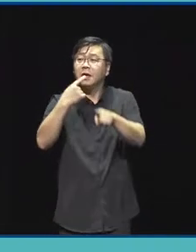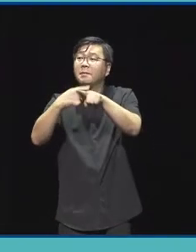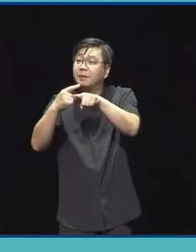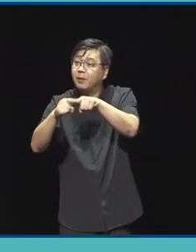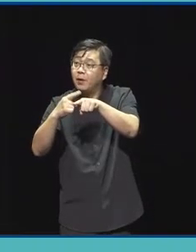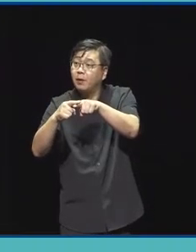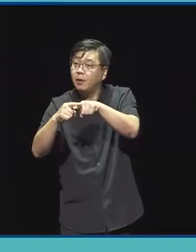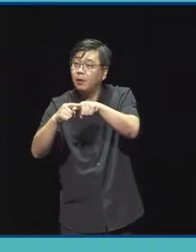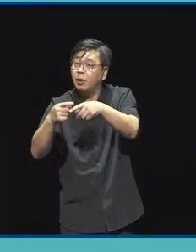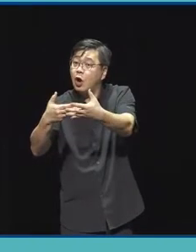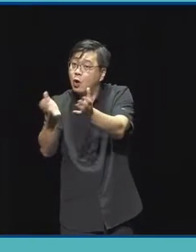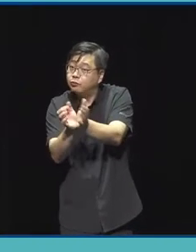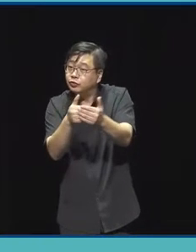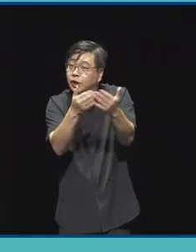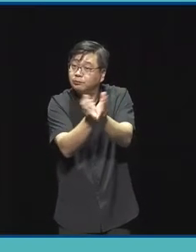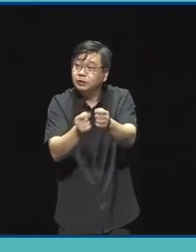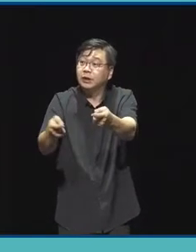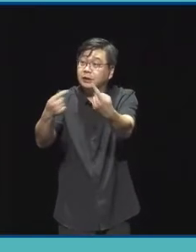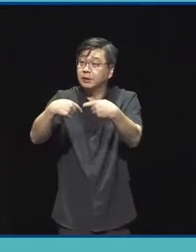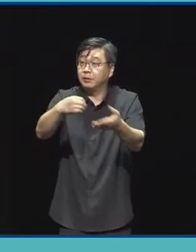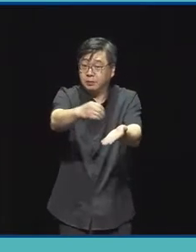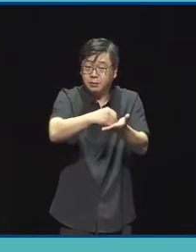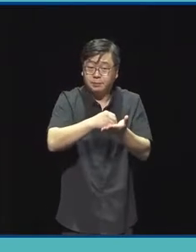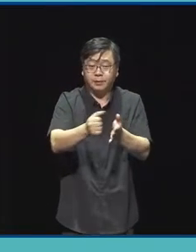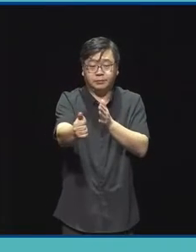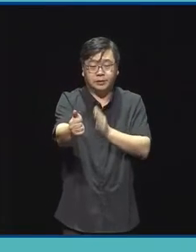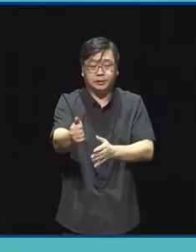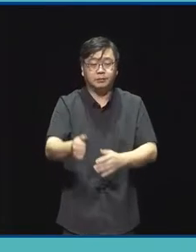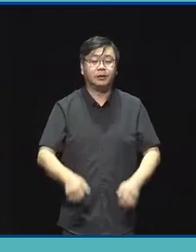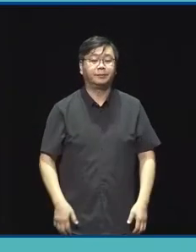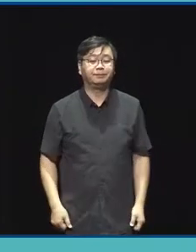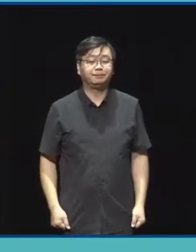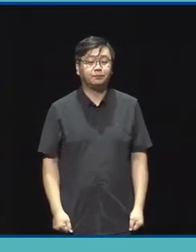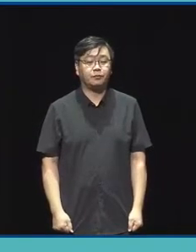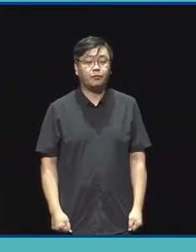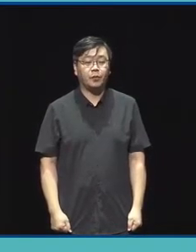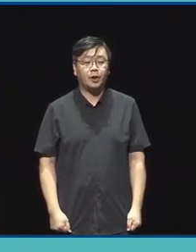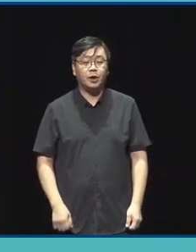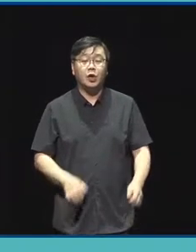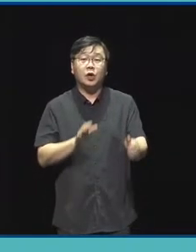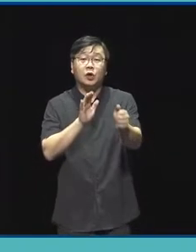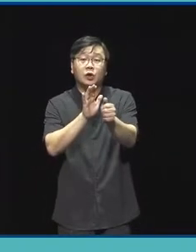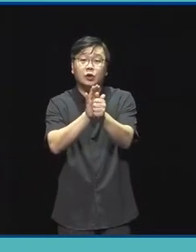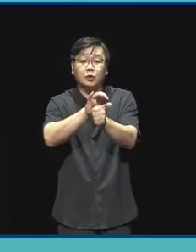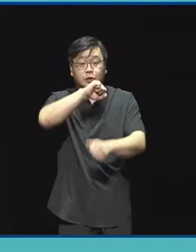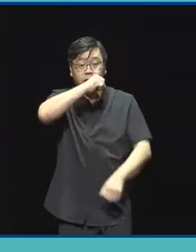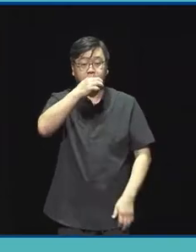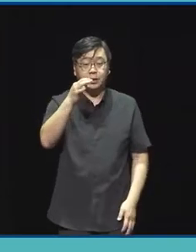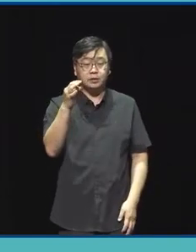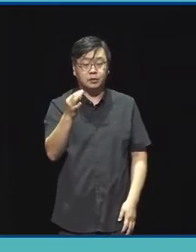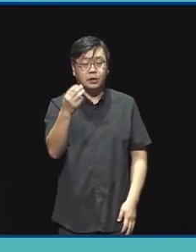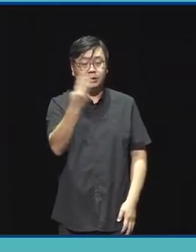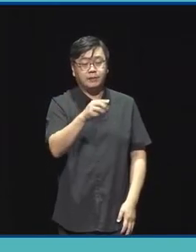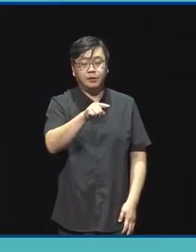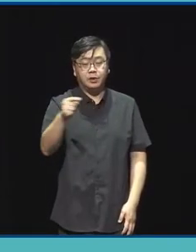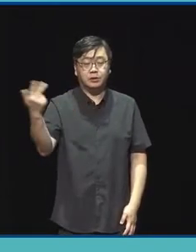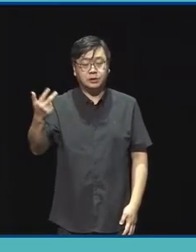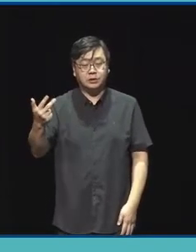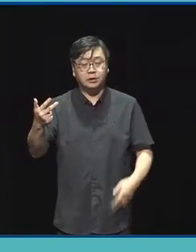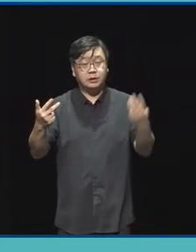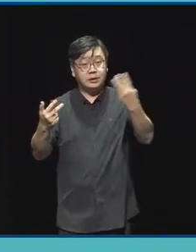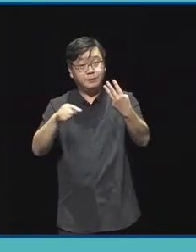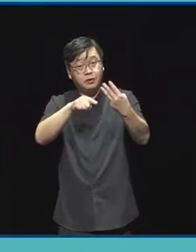선정되실 경우에는 적극 확조해 주시는 사업입니다 그리고 이 사업의 지원 예산은 3천만 원에서 7천만 원까지이고요